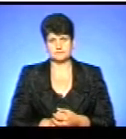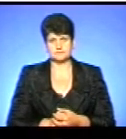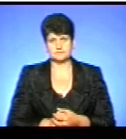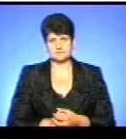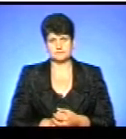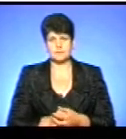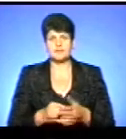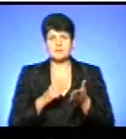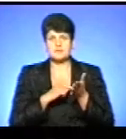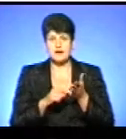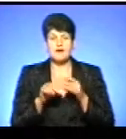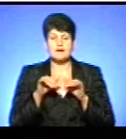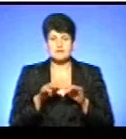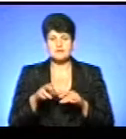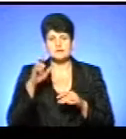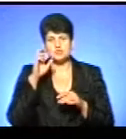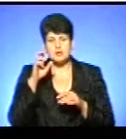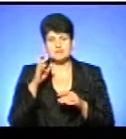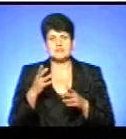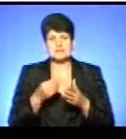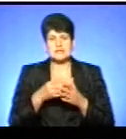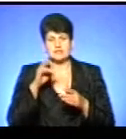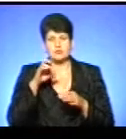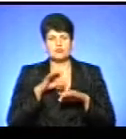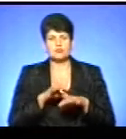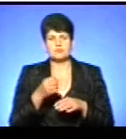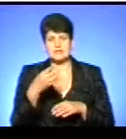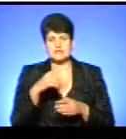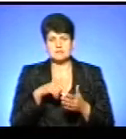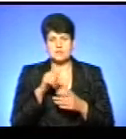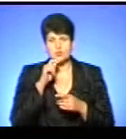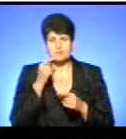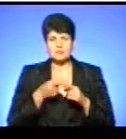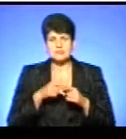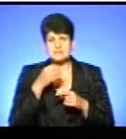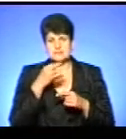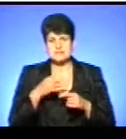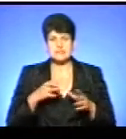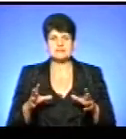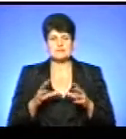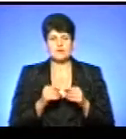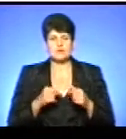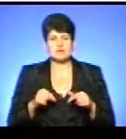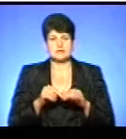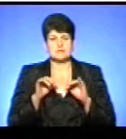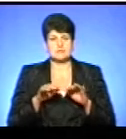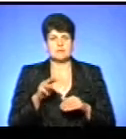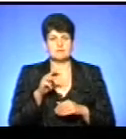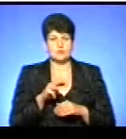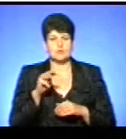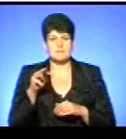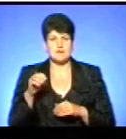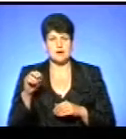Зазначу акцію «Ціна держави» проведуть у 15 містах України. Про це нам повідомив співорганізатор заходу Микола Малух.